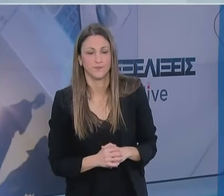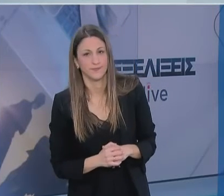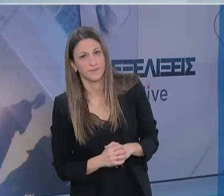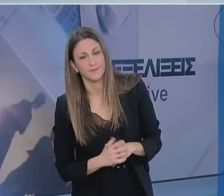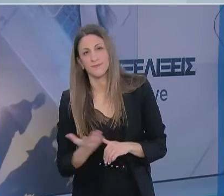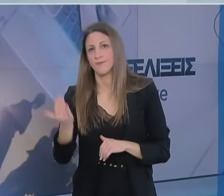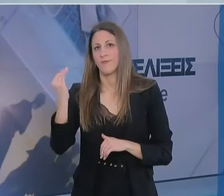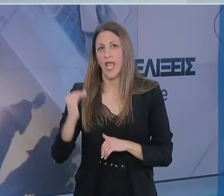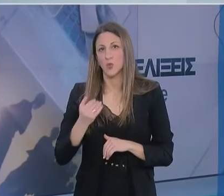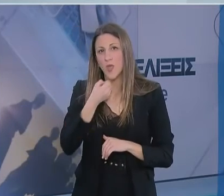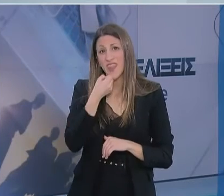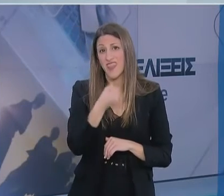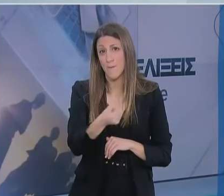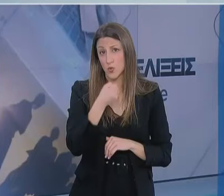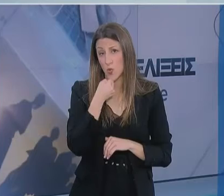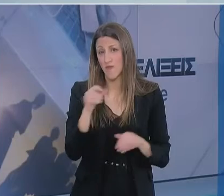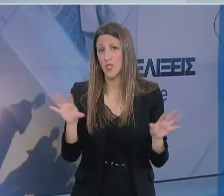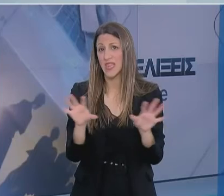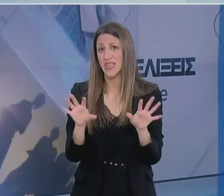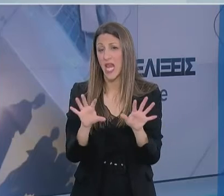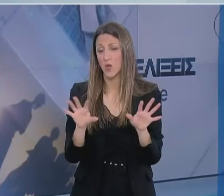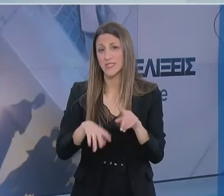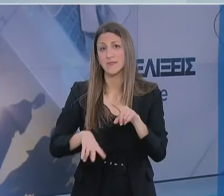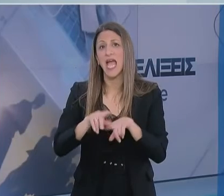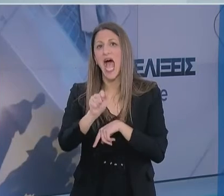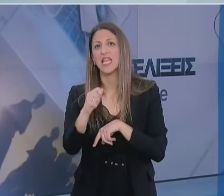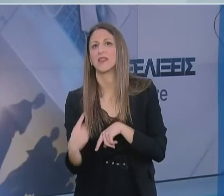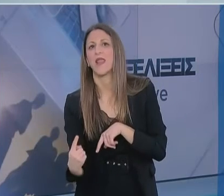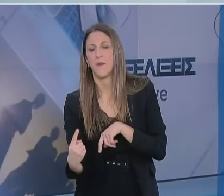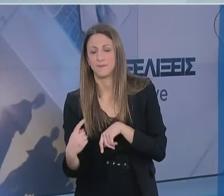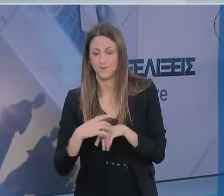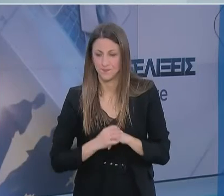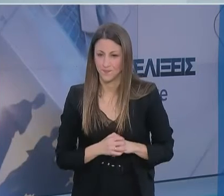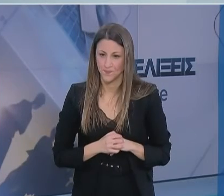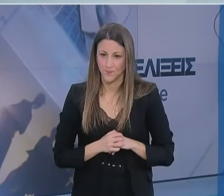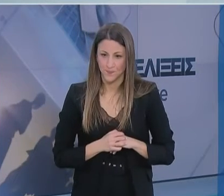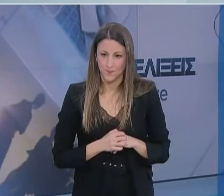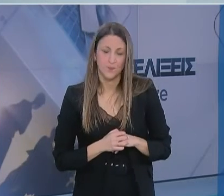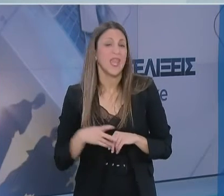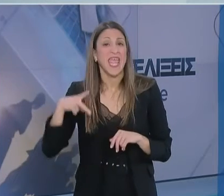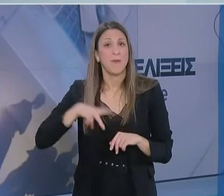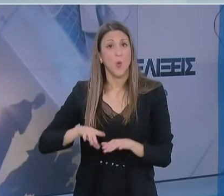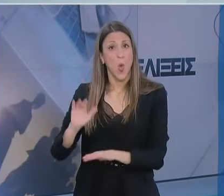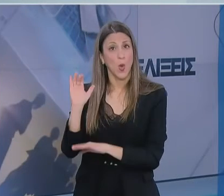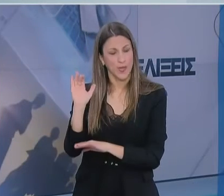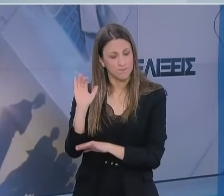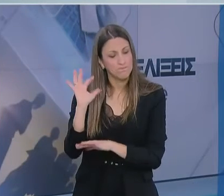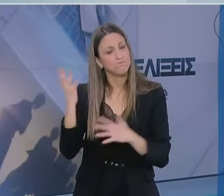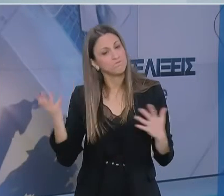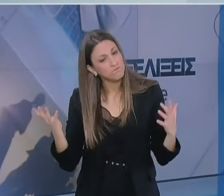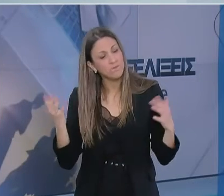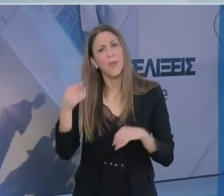Η κυρία Χαραλαμπάκου από την τηλεόραση του Αντένα. Κύριε Χαρδαλιά, εάν το βράδυ της Ανάστασης ή τη Μεγάλη Παρασκευή